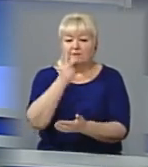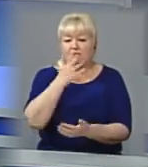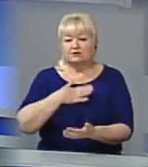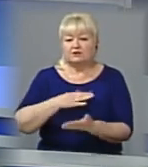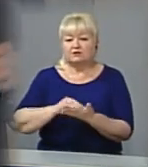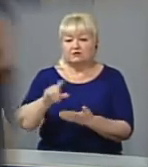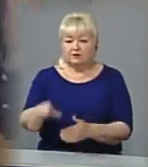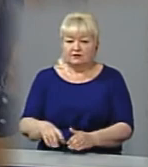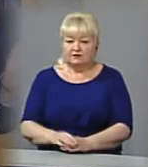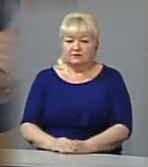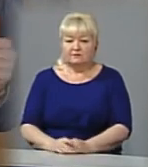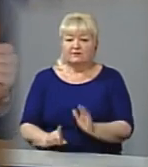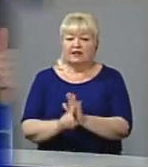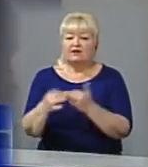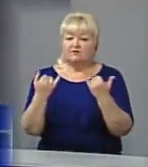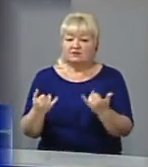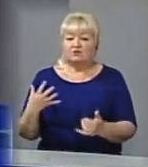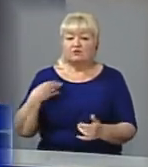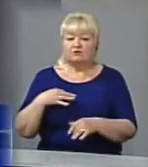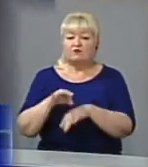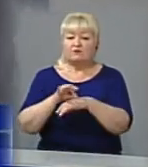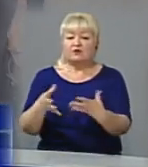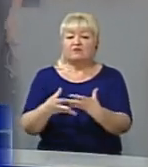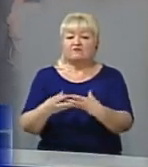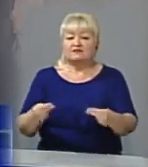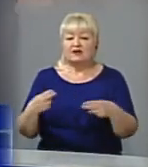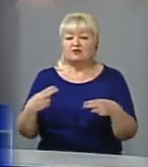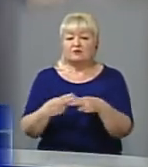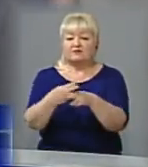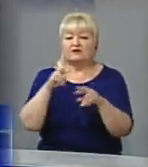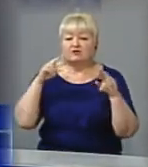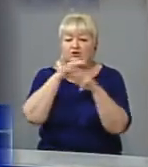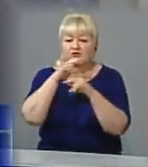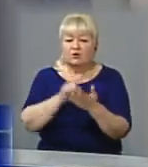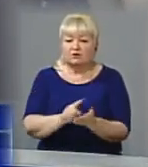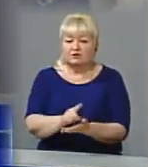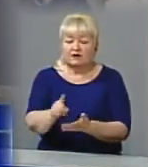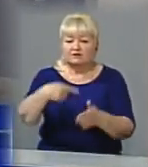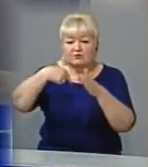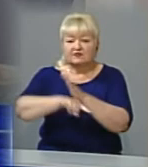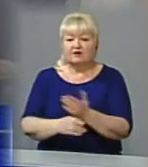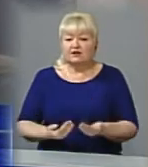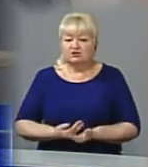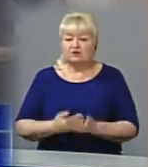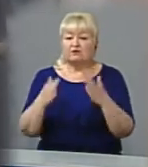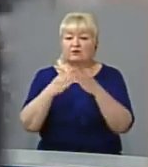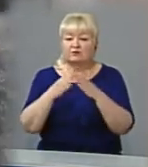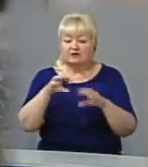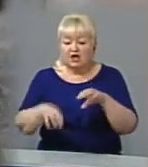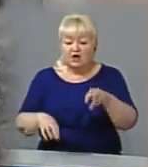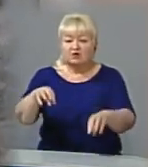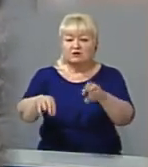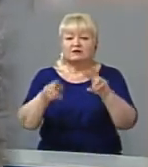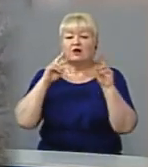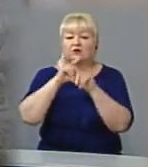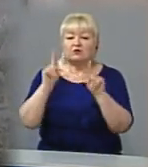кореспонденти. Від сьогодні у Львові проводять весняну профілактичну деретизацію. У підвалах житлових будинків розкладають у труту, щоб